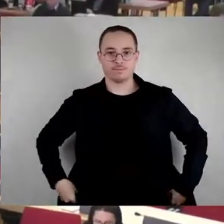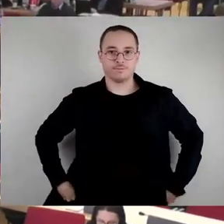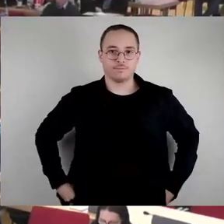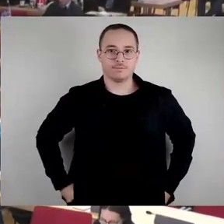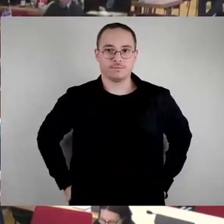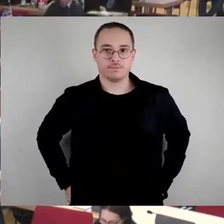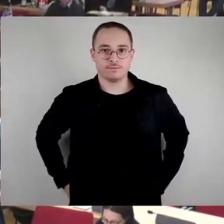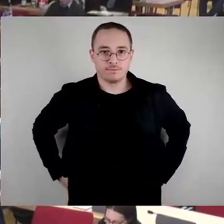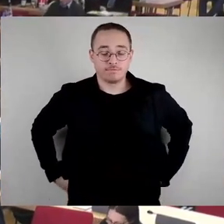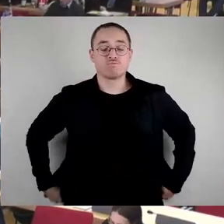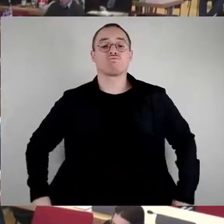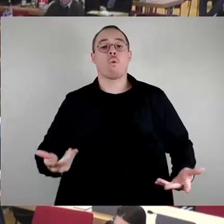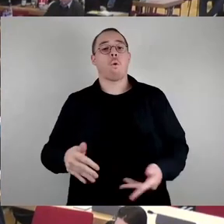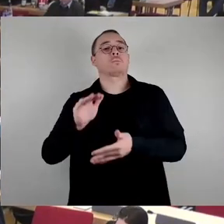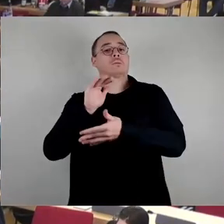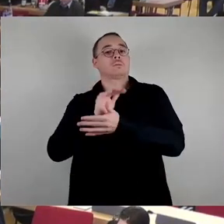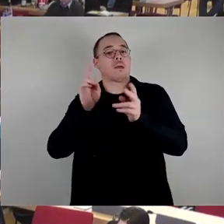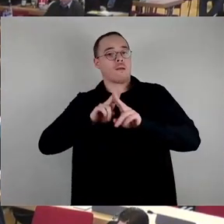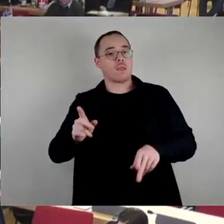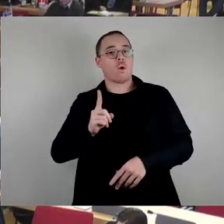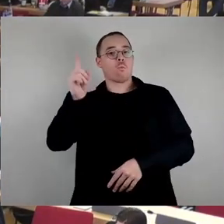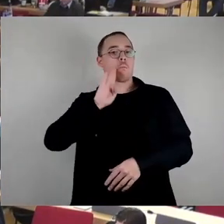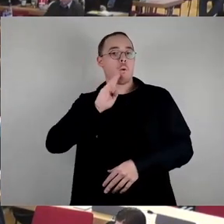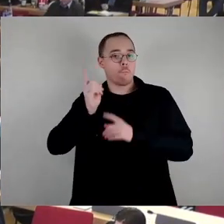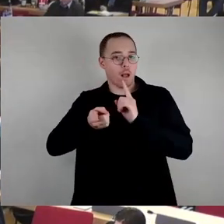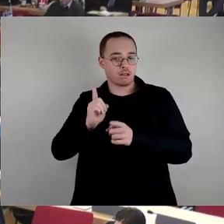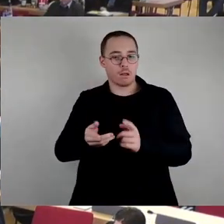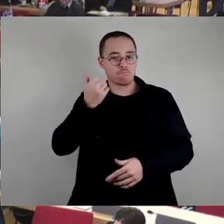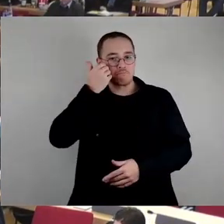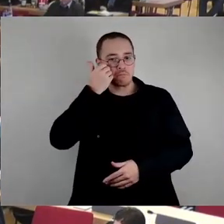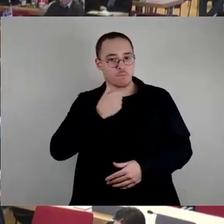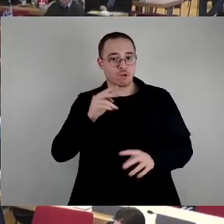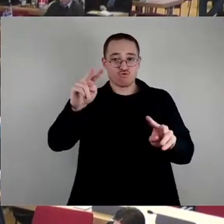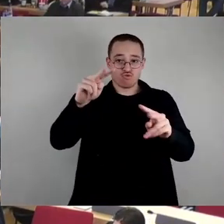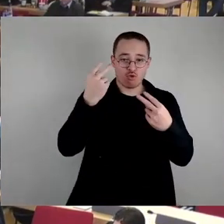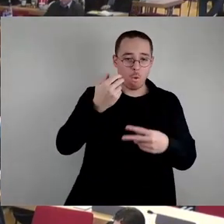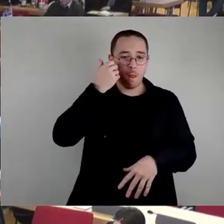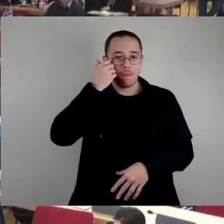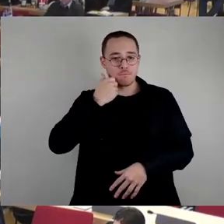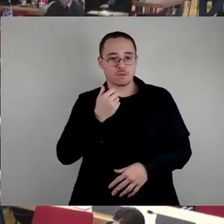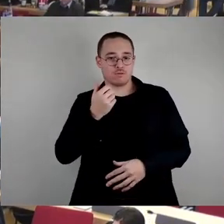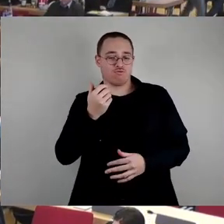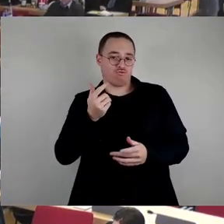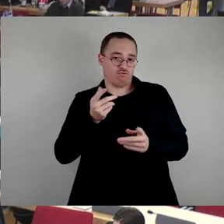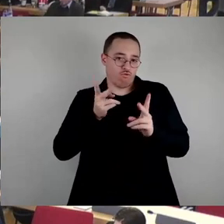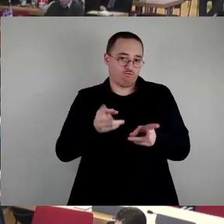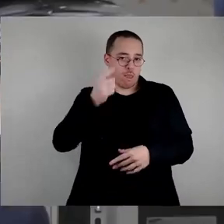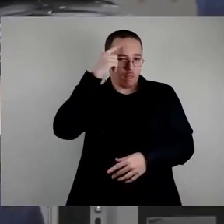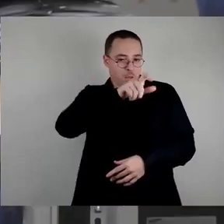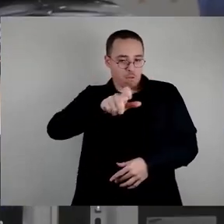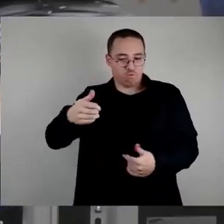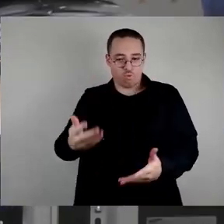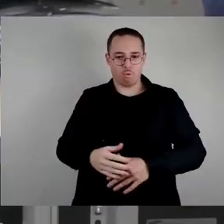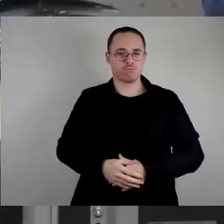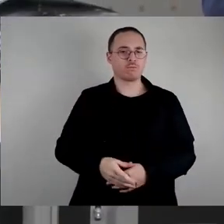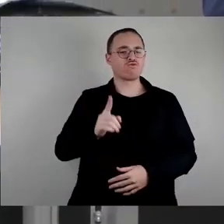Ja, sehr geehrter Herr Bürgermeister, sehr geehrte Stadträte, liebe Zuschauer. Es wurde ja bereits gesagt, im Juni 2023 wurde